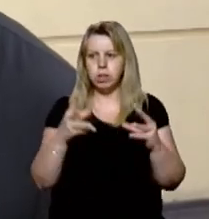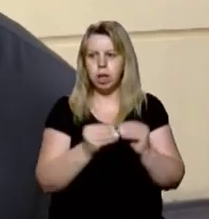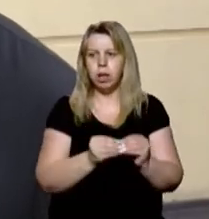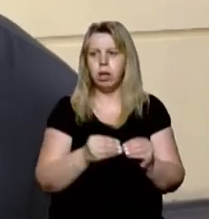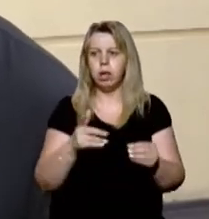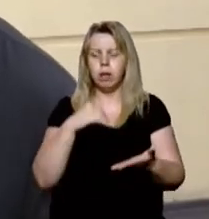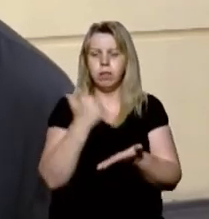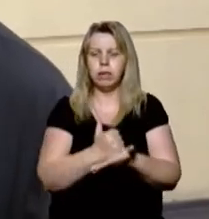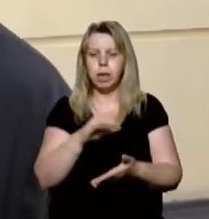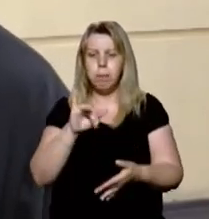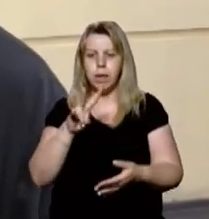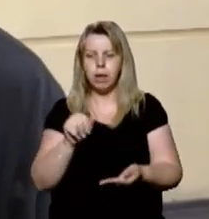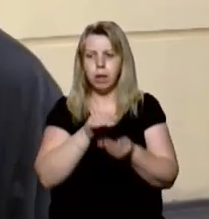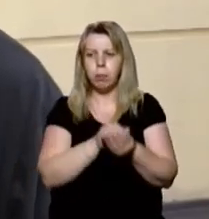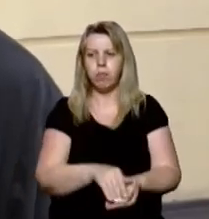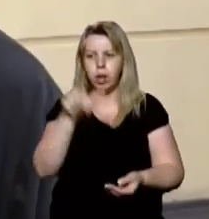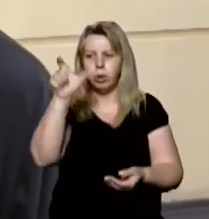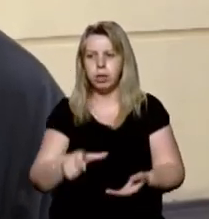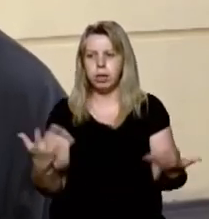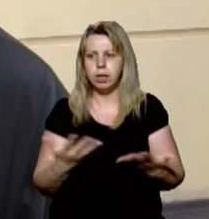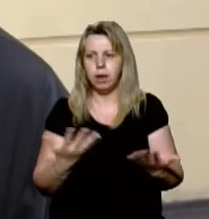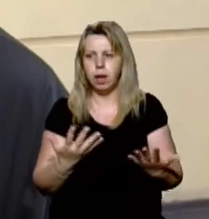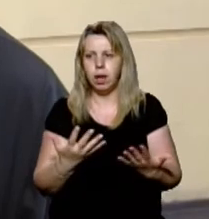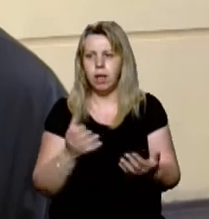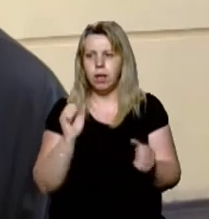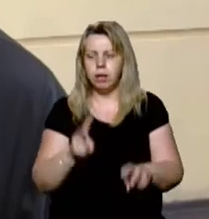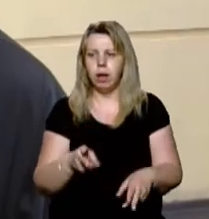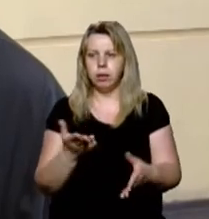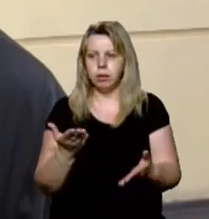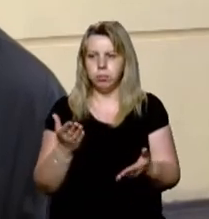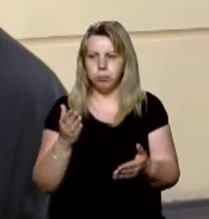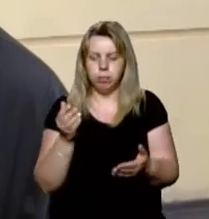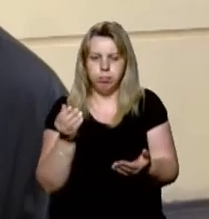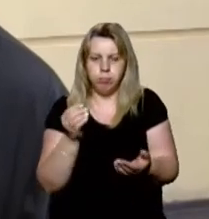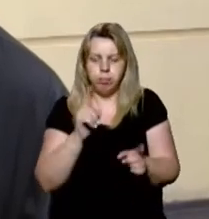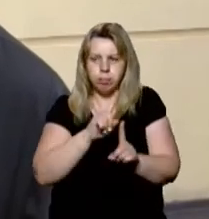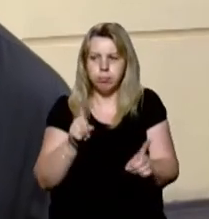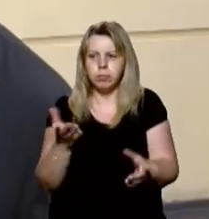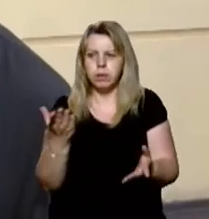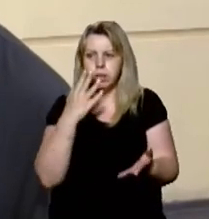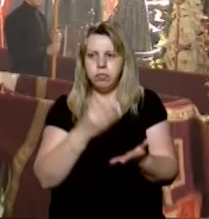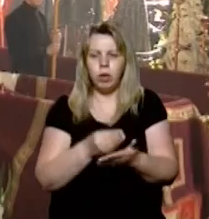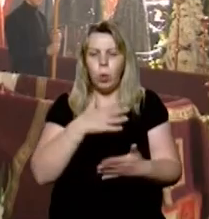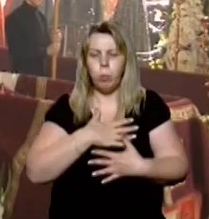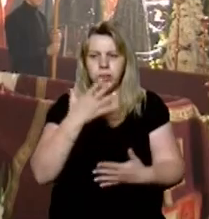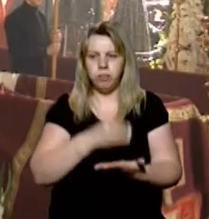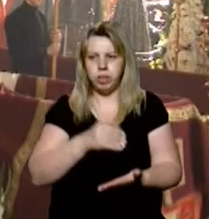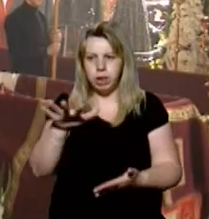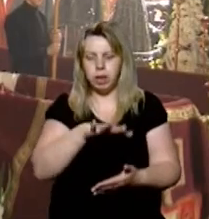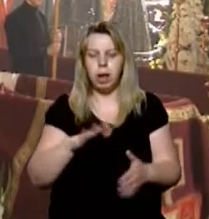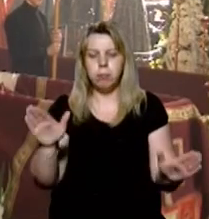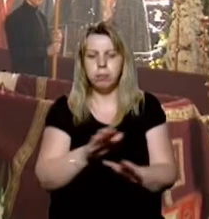поховання владики Мілена, сьогодні ми поховали людину, яка дала приклад, як треба любити розбудовувати Україну, свій край. Після